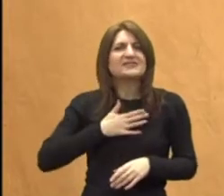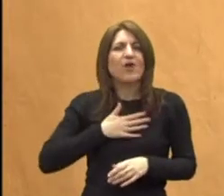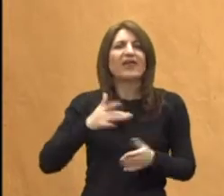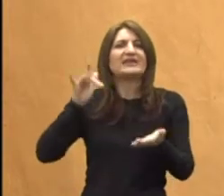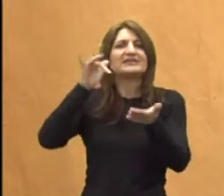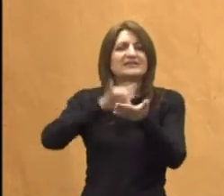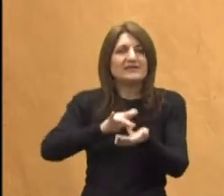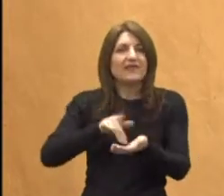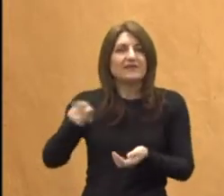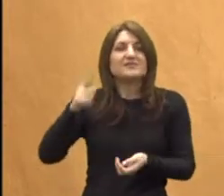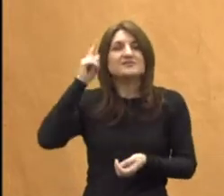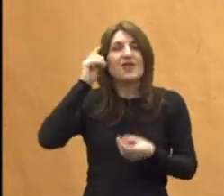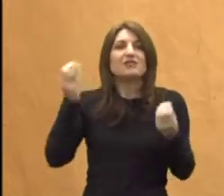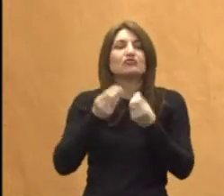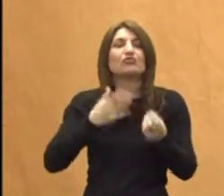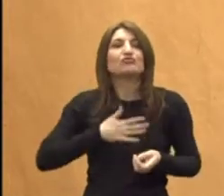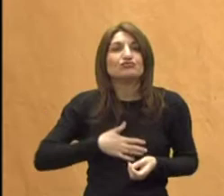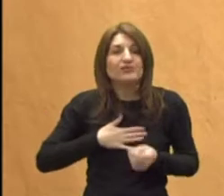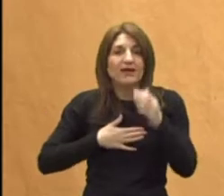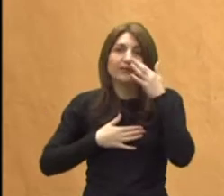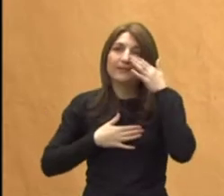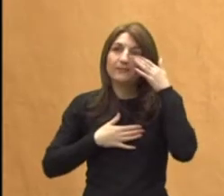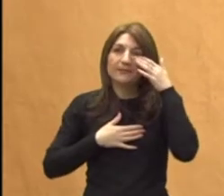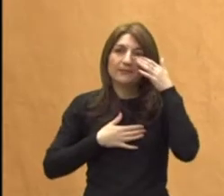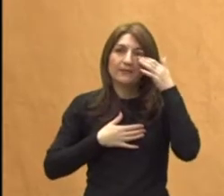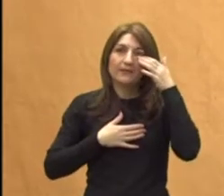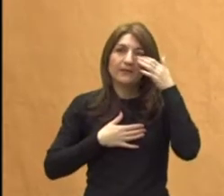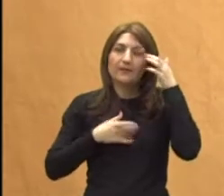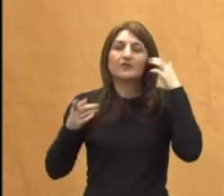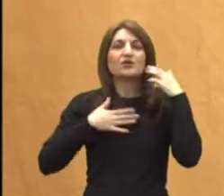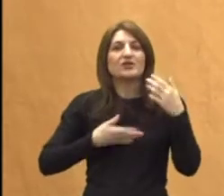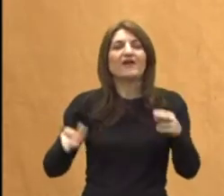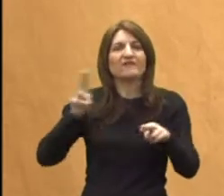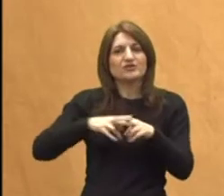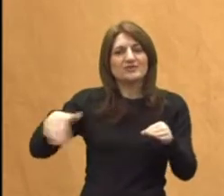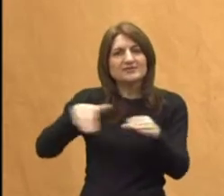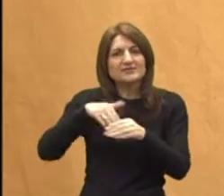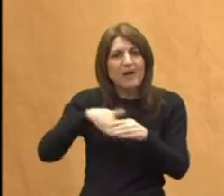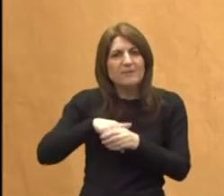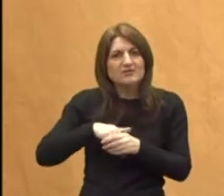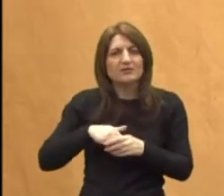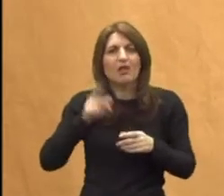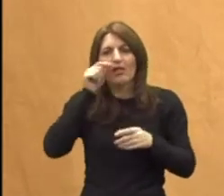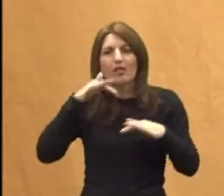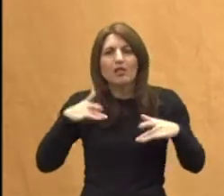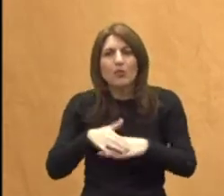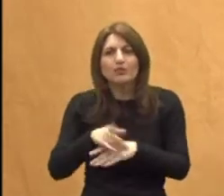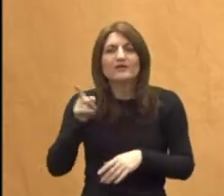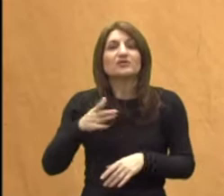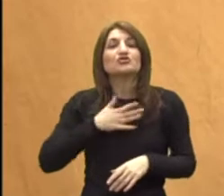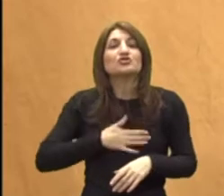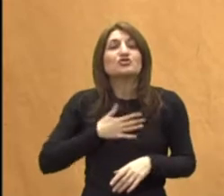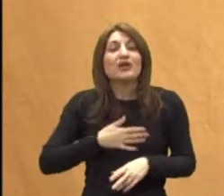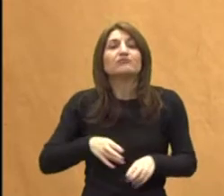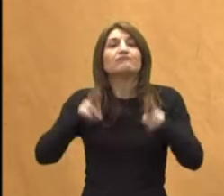ste što želite i htjeli ste i više zaposliti ljudi, htjeli ste i bolje educirano osoblje, htjeli ste zapravo